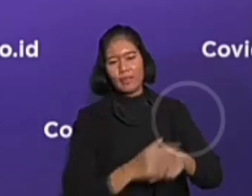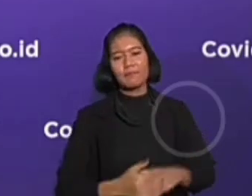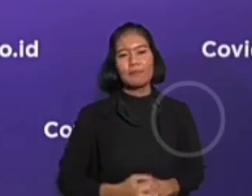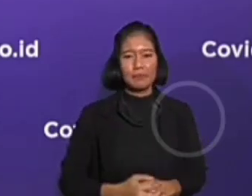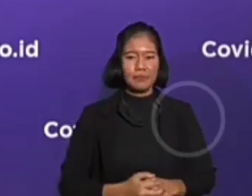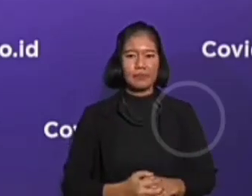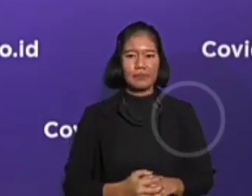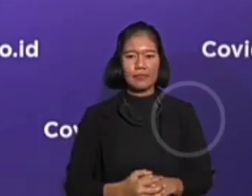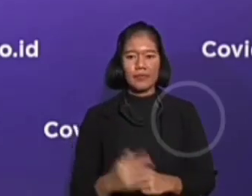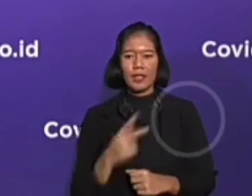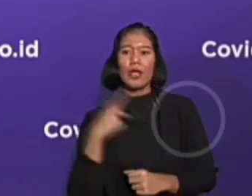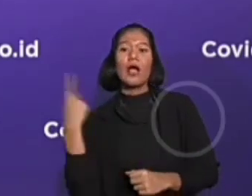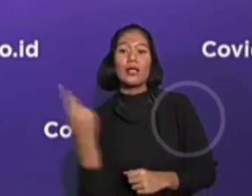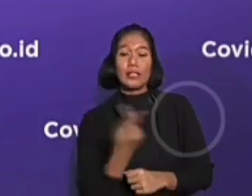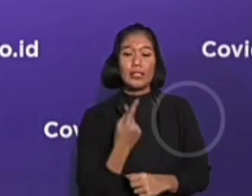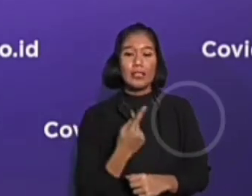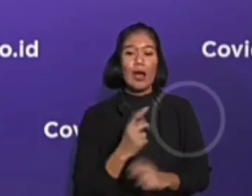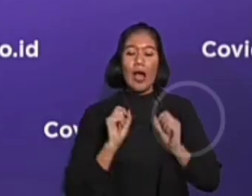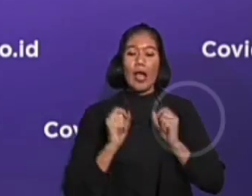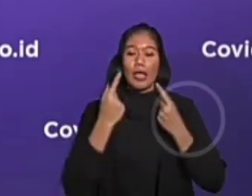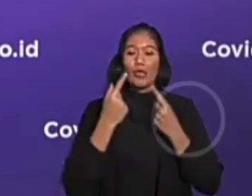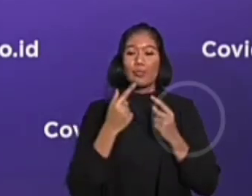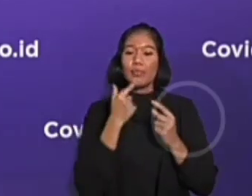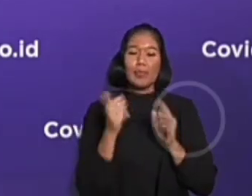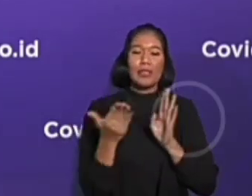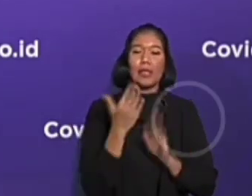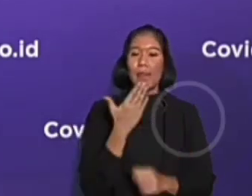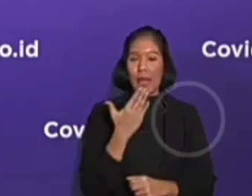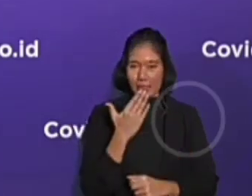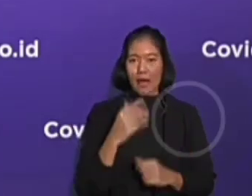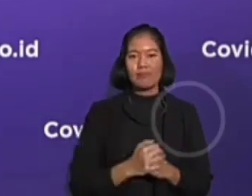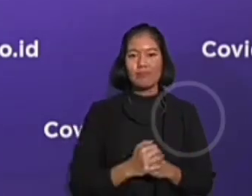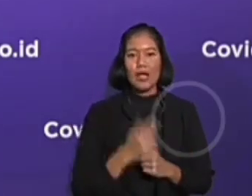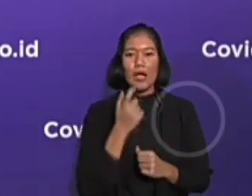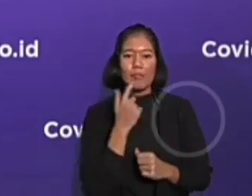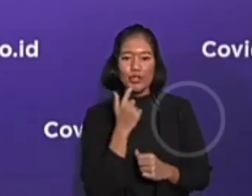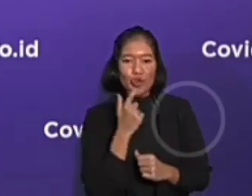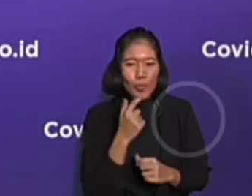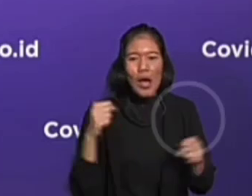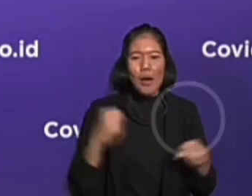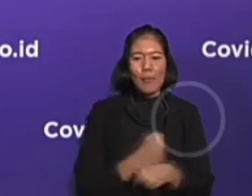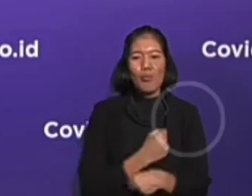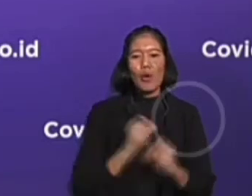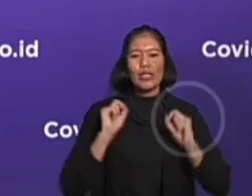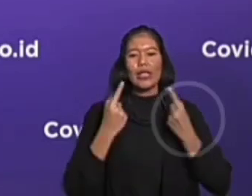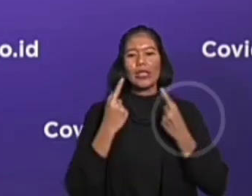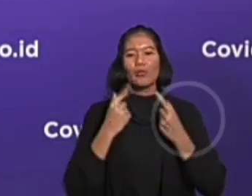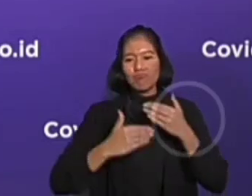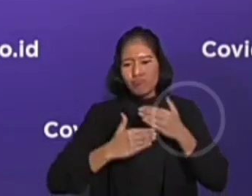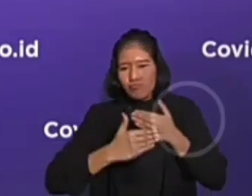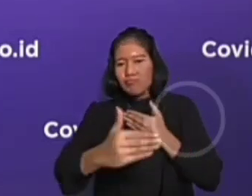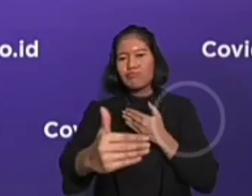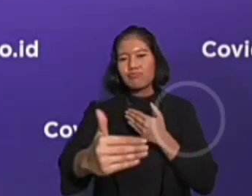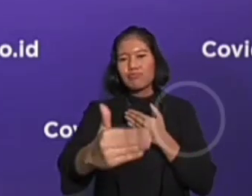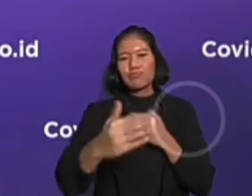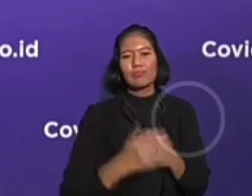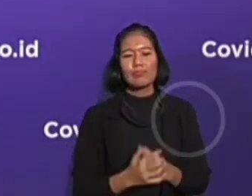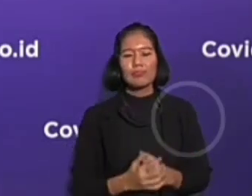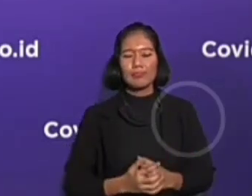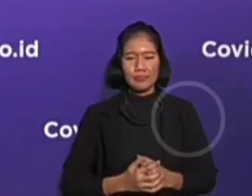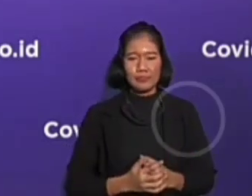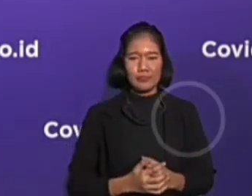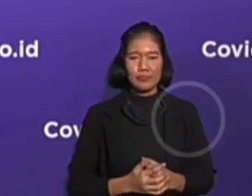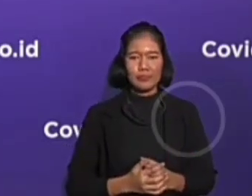kita akan kembali hidup normal, serta merancang kehidupan yang lebih baik sebagaimana yang menjadi cita-cita kita bersama.